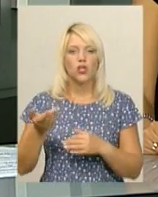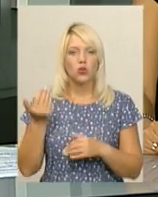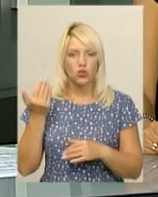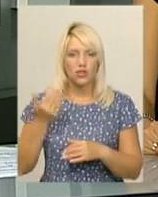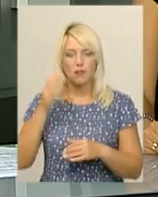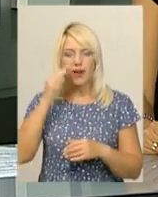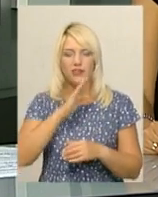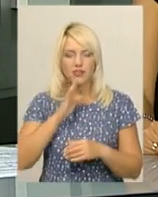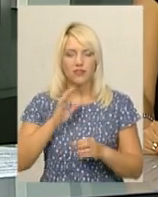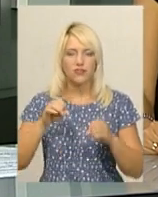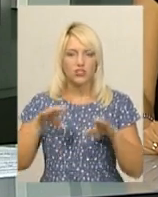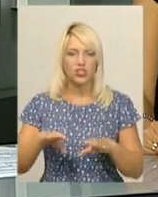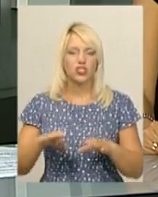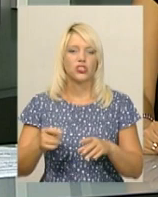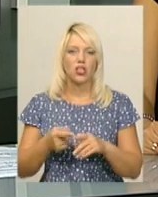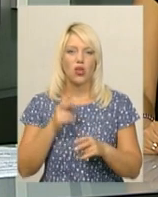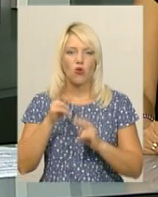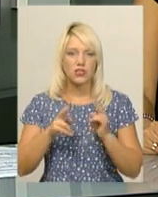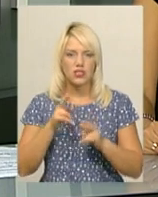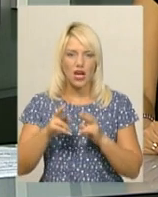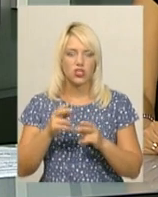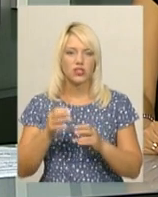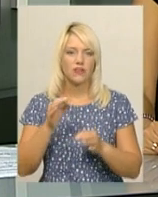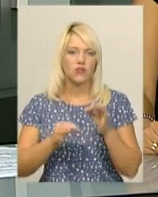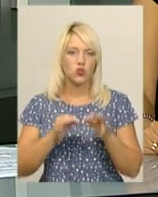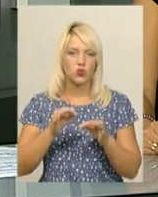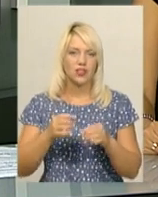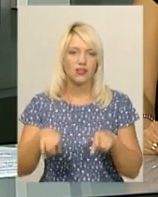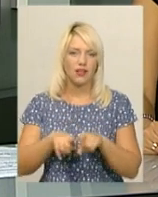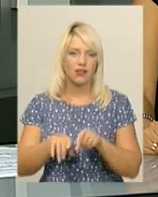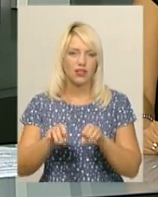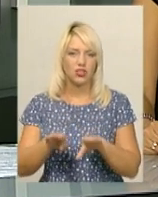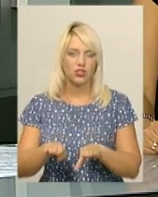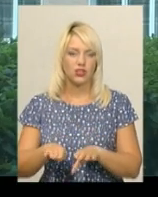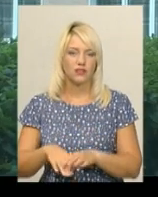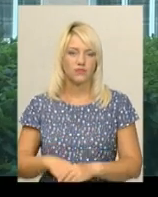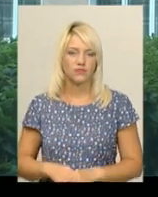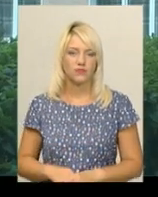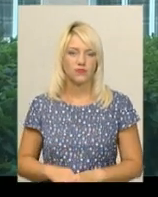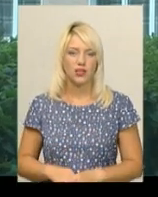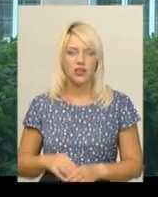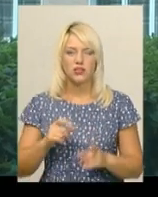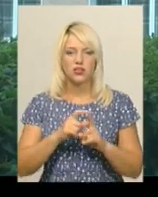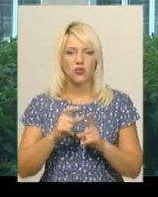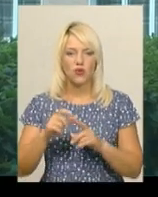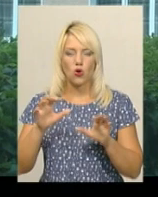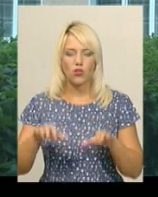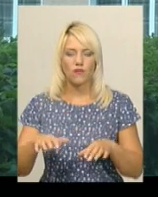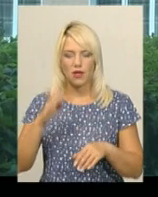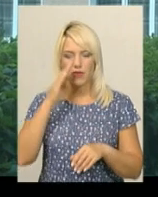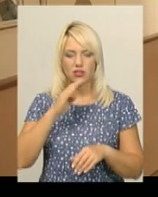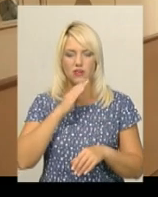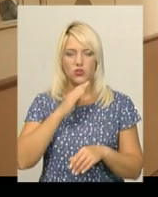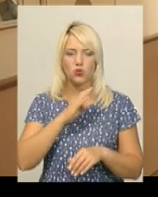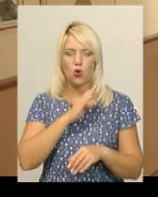вирішили оскаржити рішення сесії в суді. Подробиці дізнавалася Тетяна Ворожцова. За словами голови батьківського